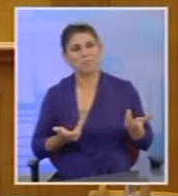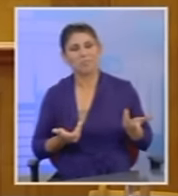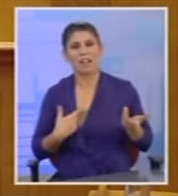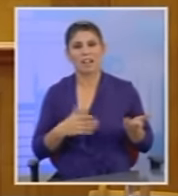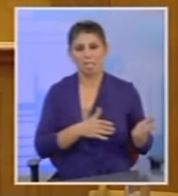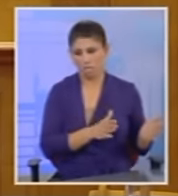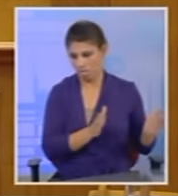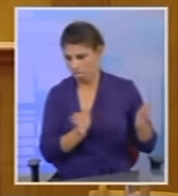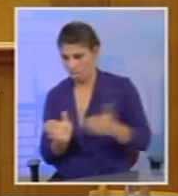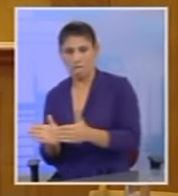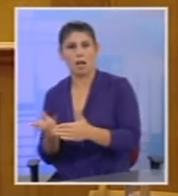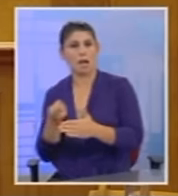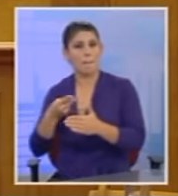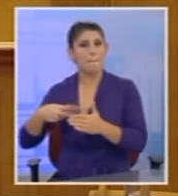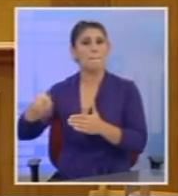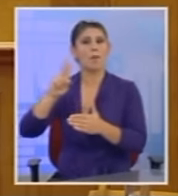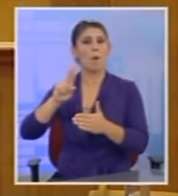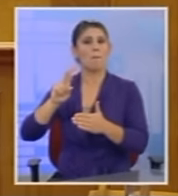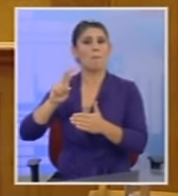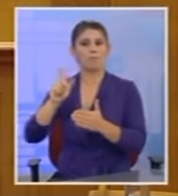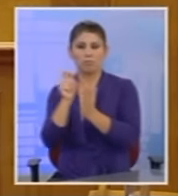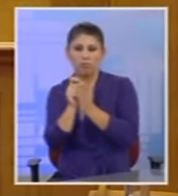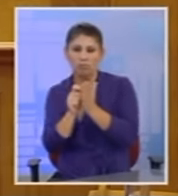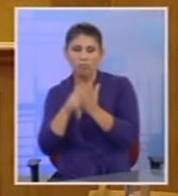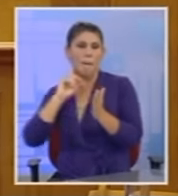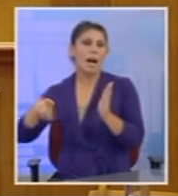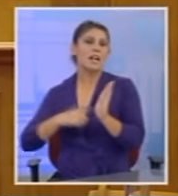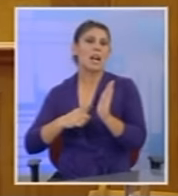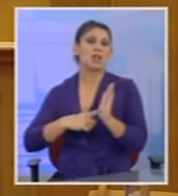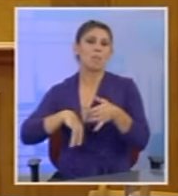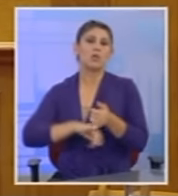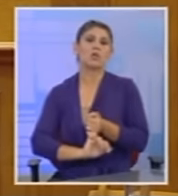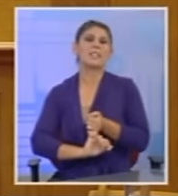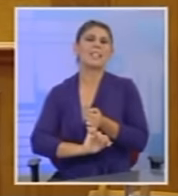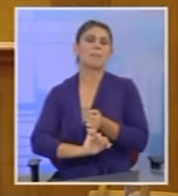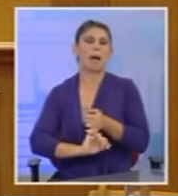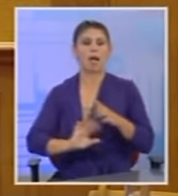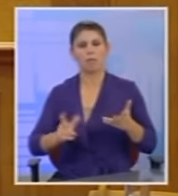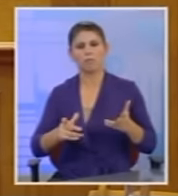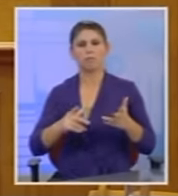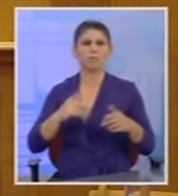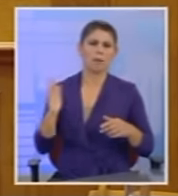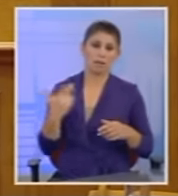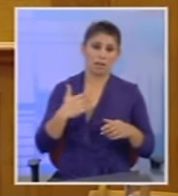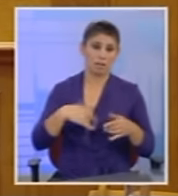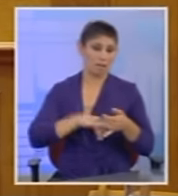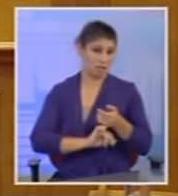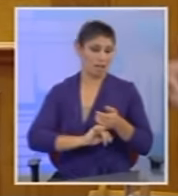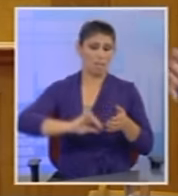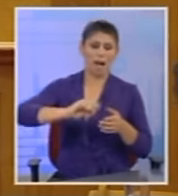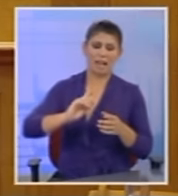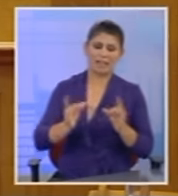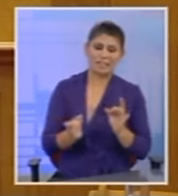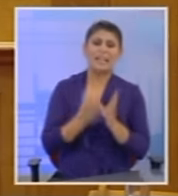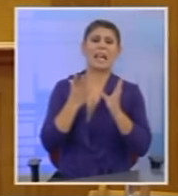στρέψετε περισσότερους παίχτες στον παράνομο τζόγο γιατί σίγουρα δεν θα σταματήσουν να τζογάρουν. Το